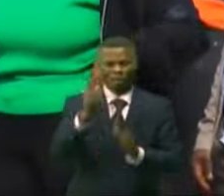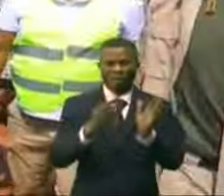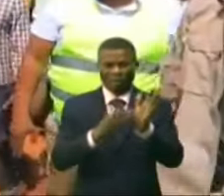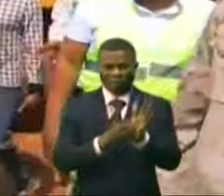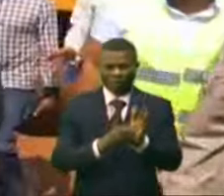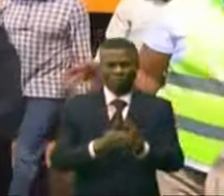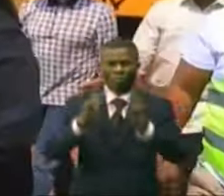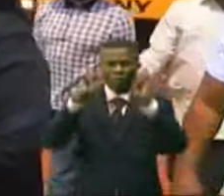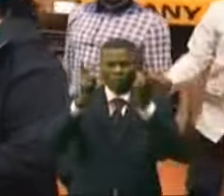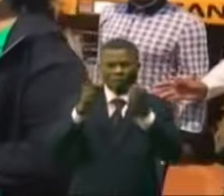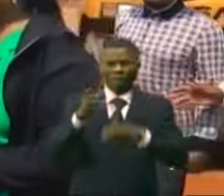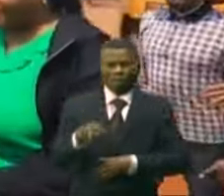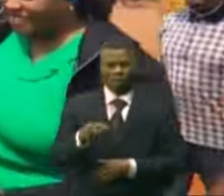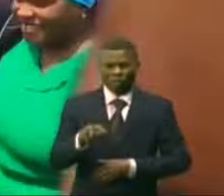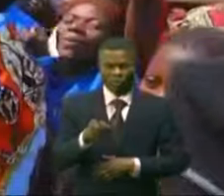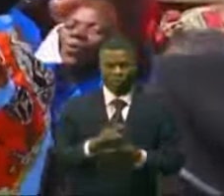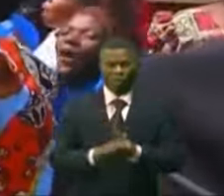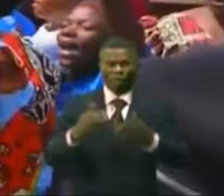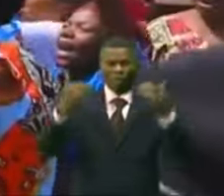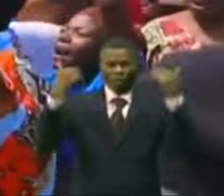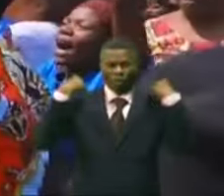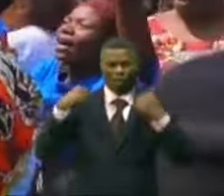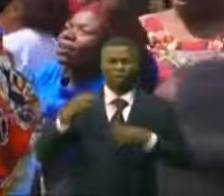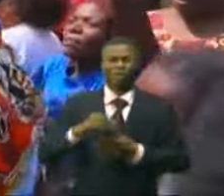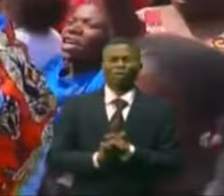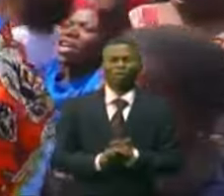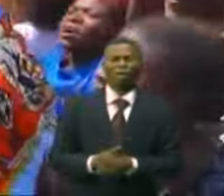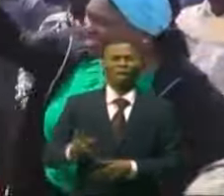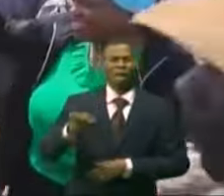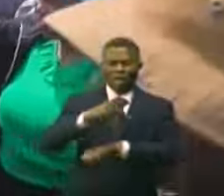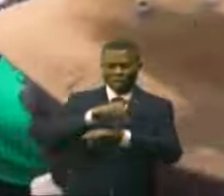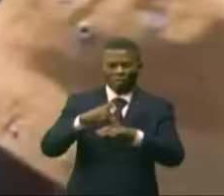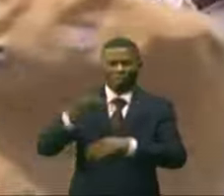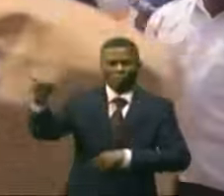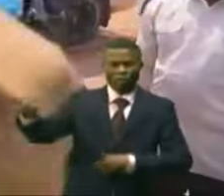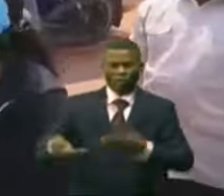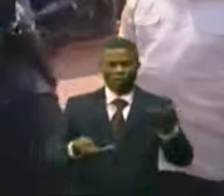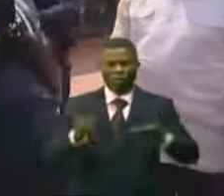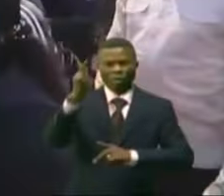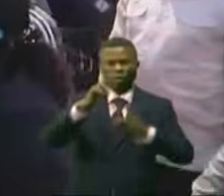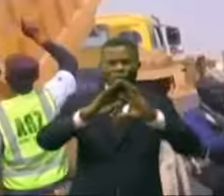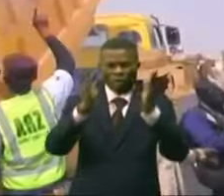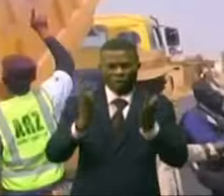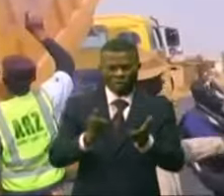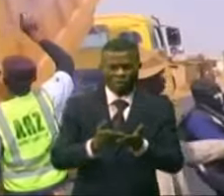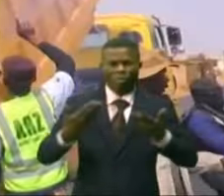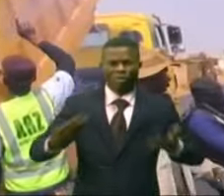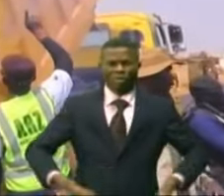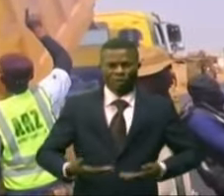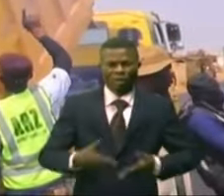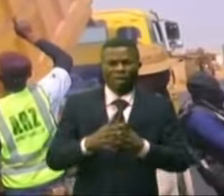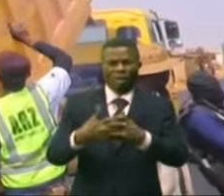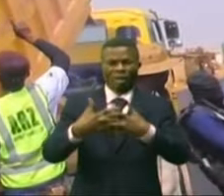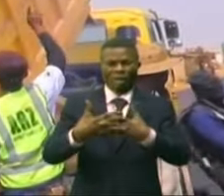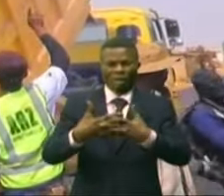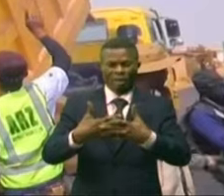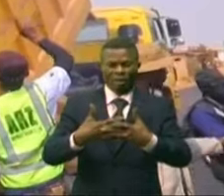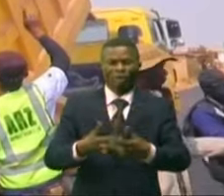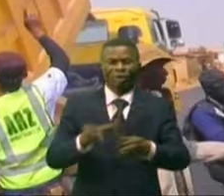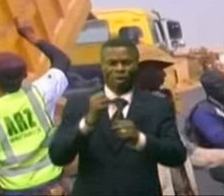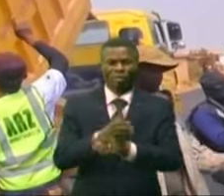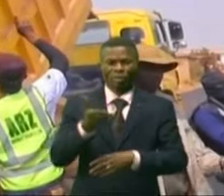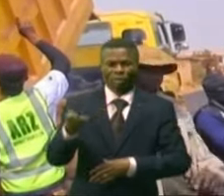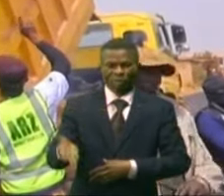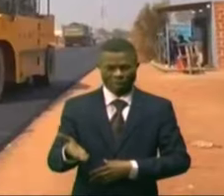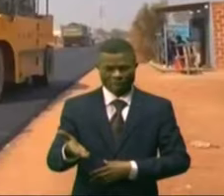À la cité Gécamine-Louis-Louis, l'autorité provinciale a été accueillie par les habitants en liesse. Les engins de l'entreprise ARZ